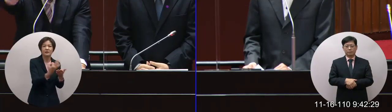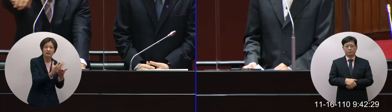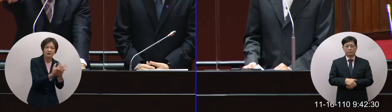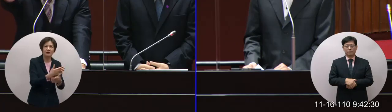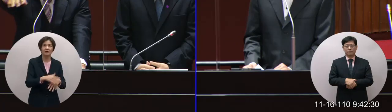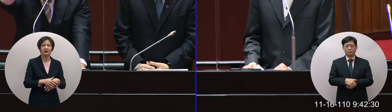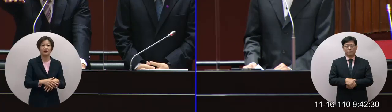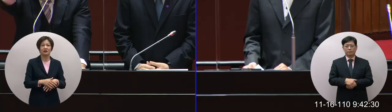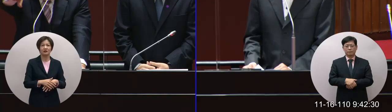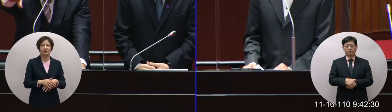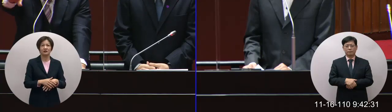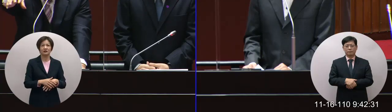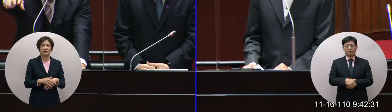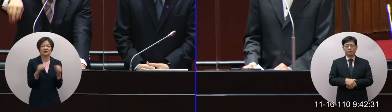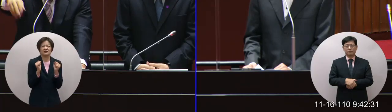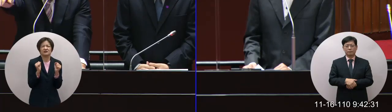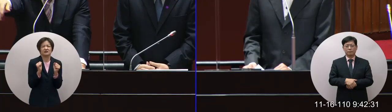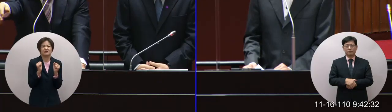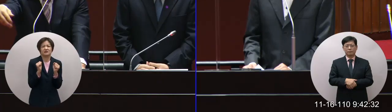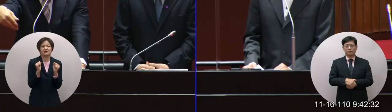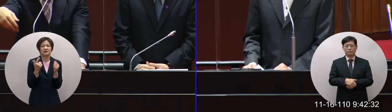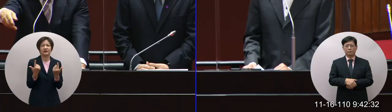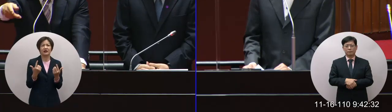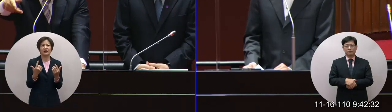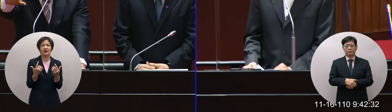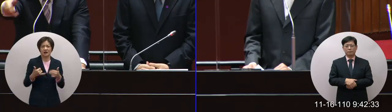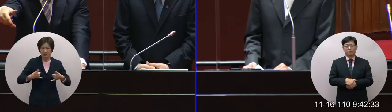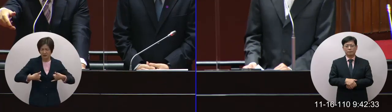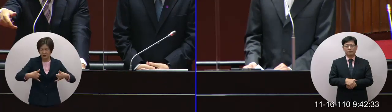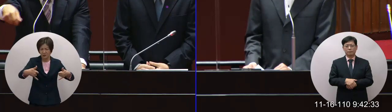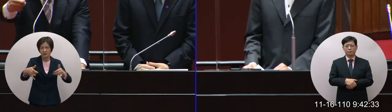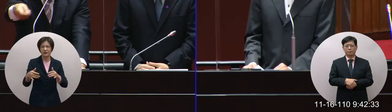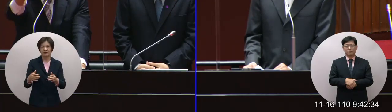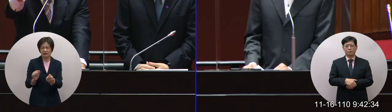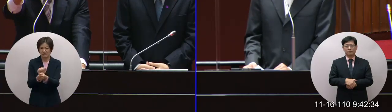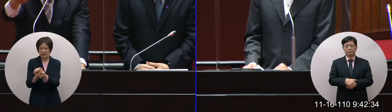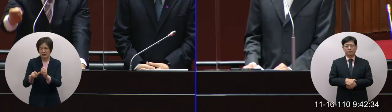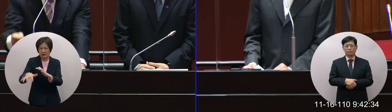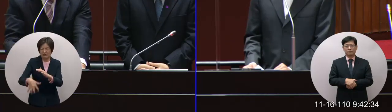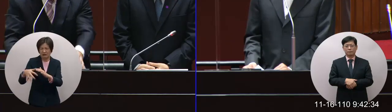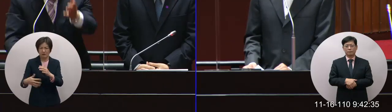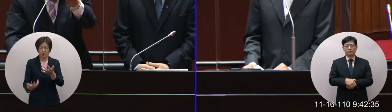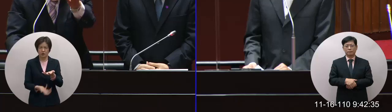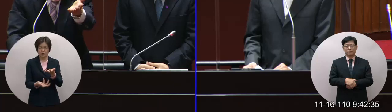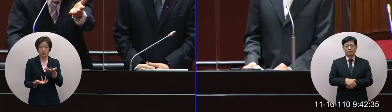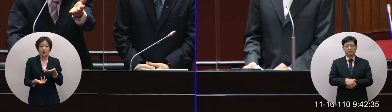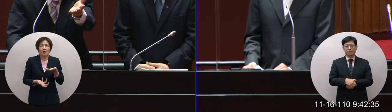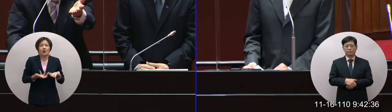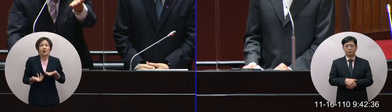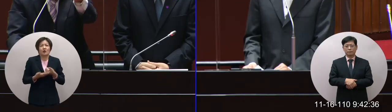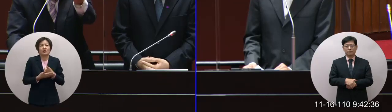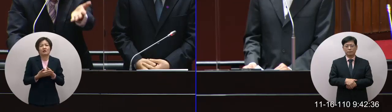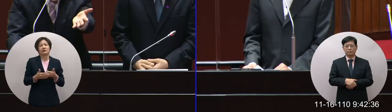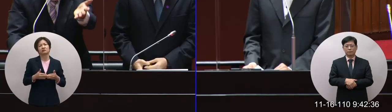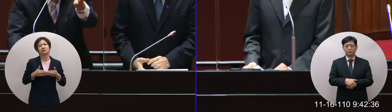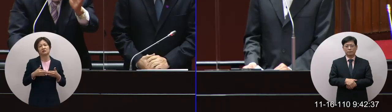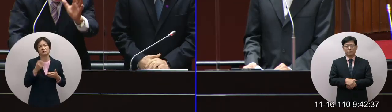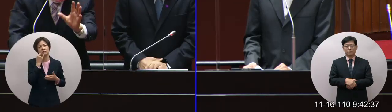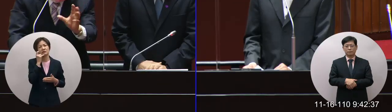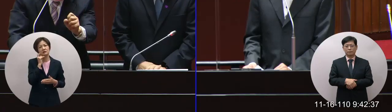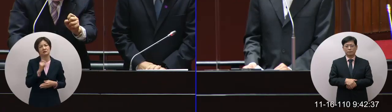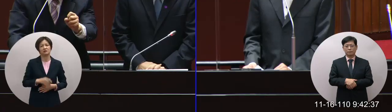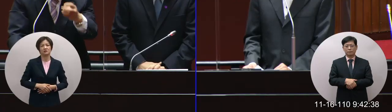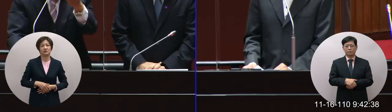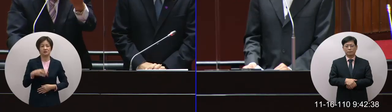場在寒冷中還去挖路邊的木塊來齊火那我們也看到中國